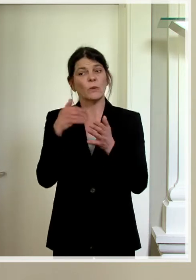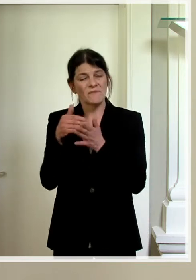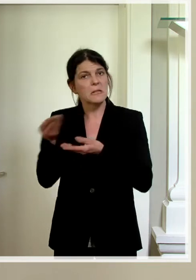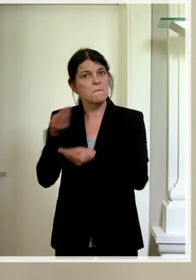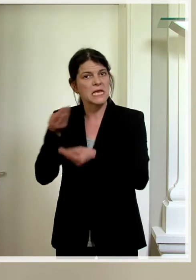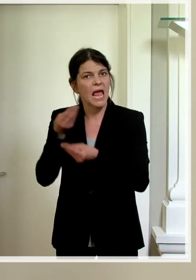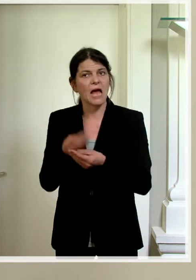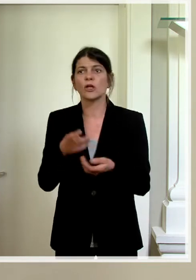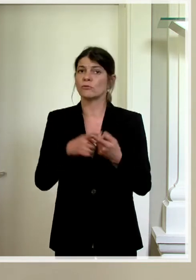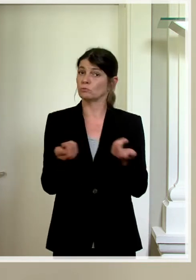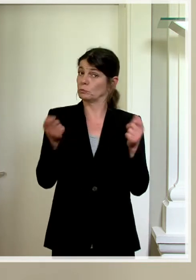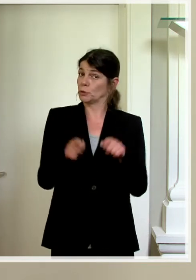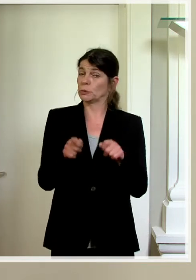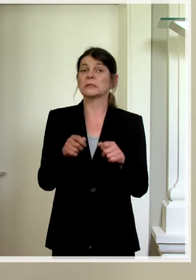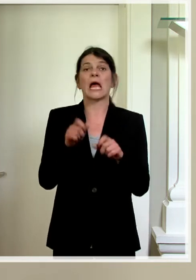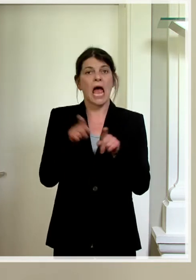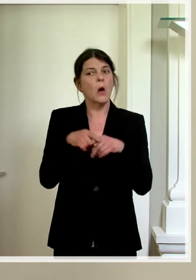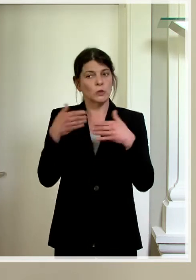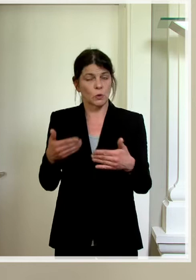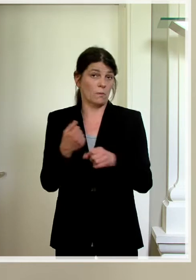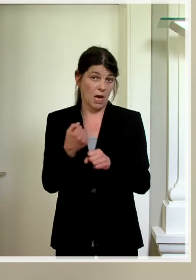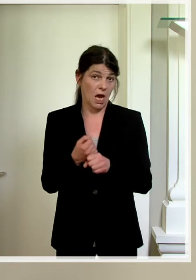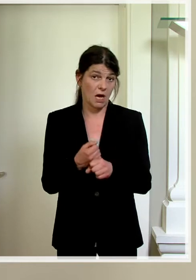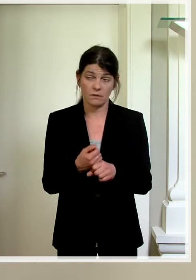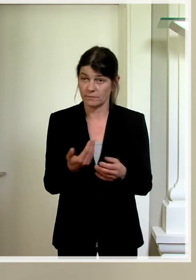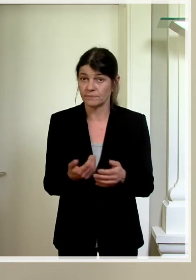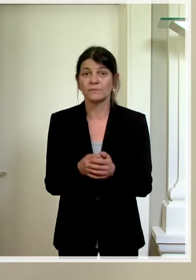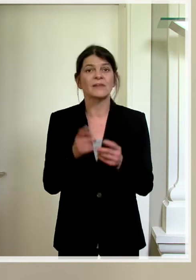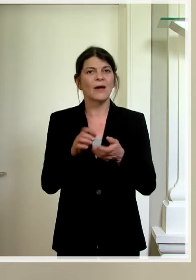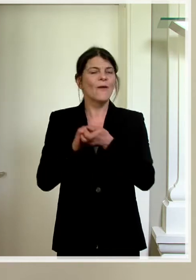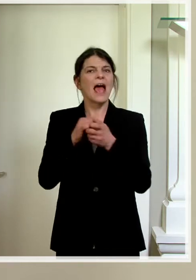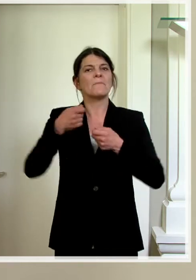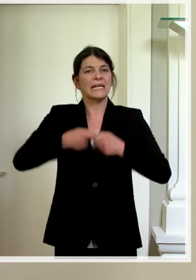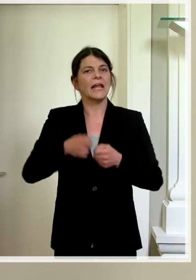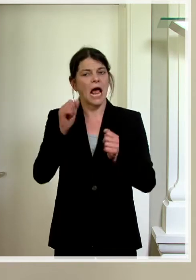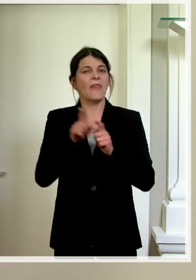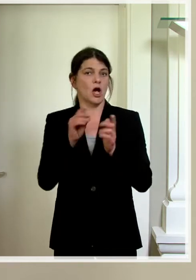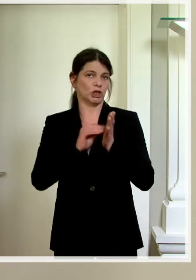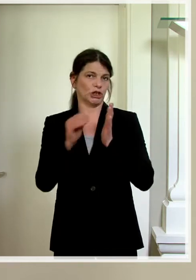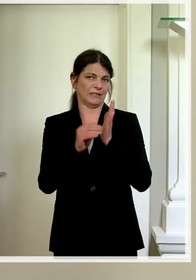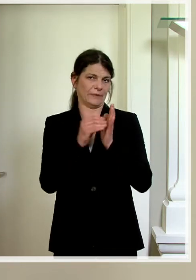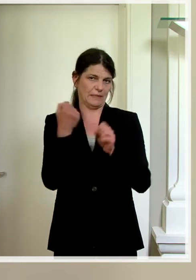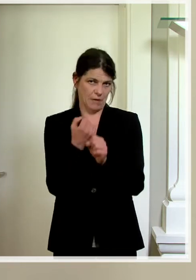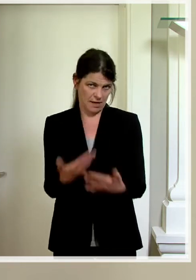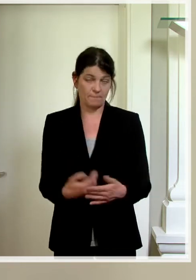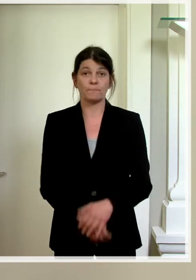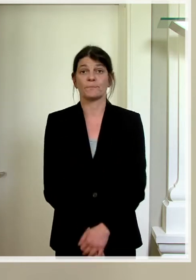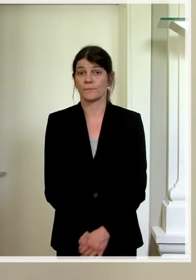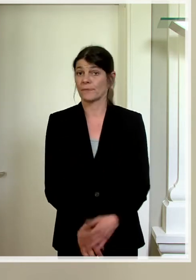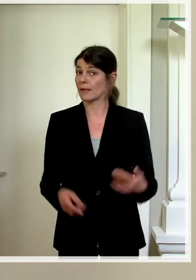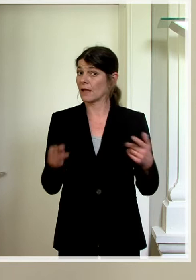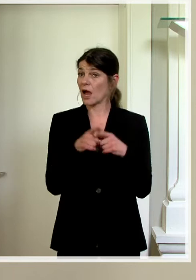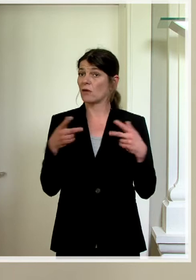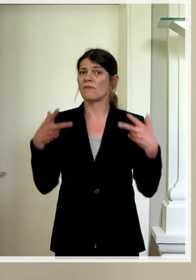und ihre Beschlüsse durch das Gegenzeichnen der Kollegialmitglieder schriftlich erreichen können. Auch die